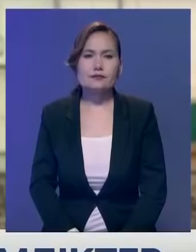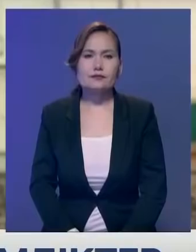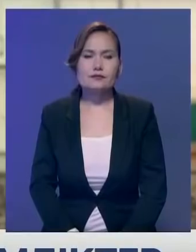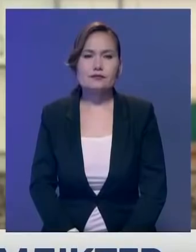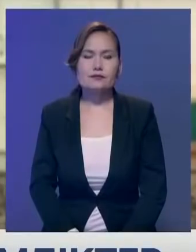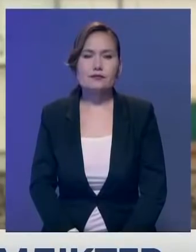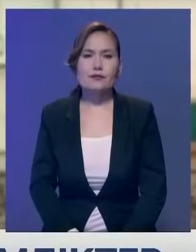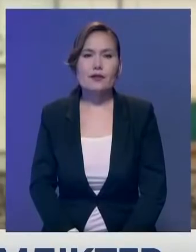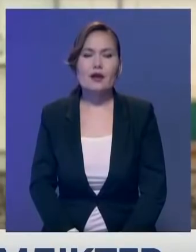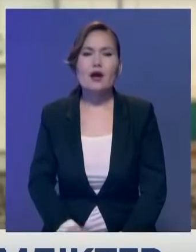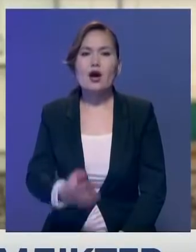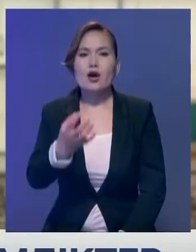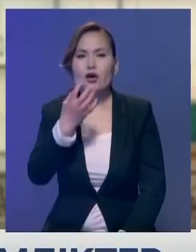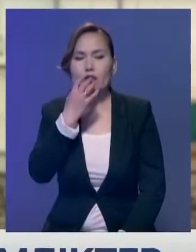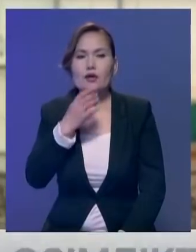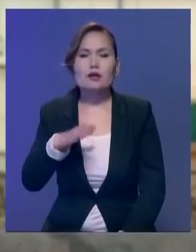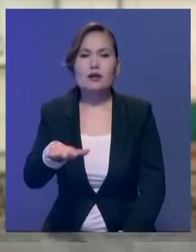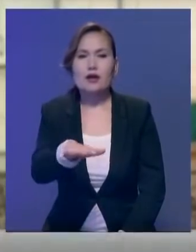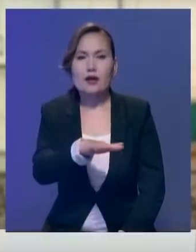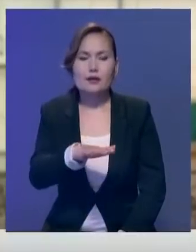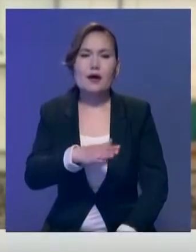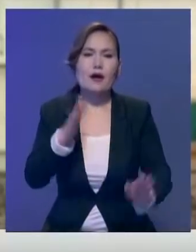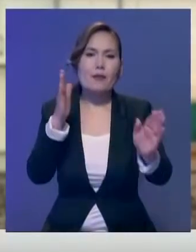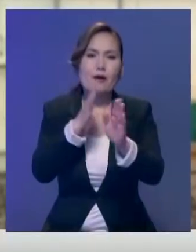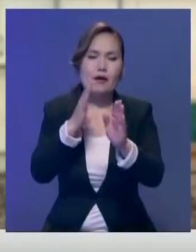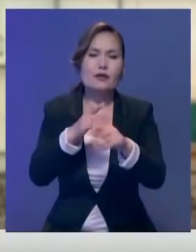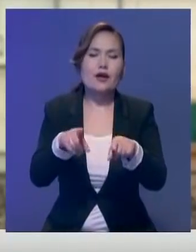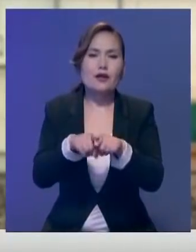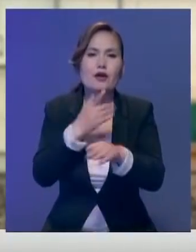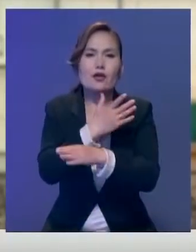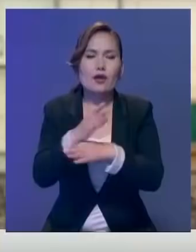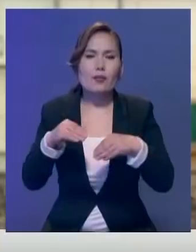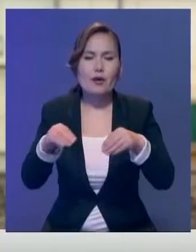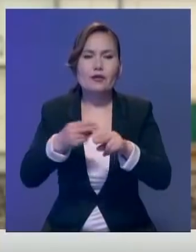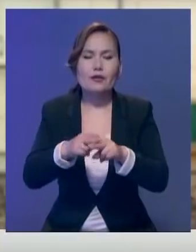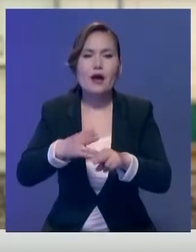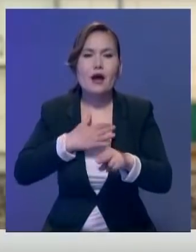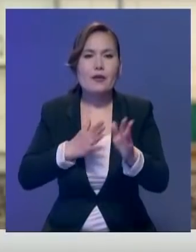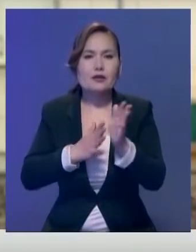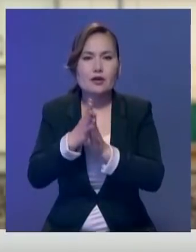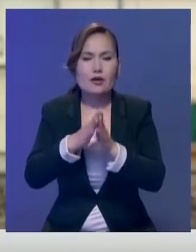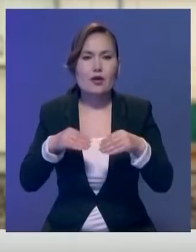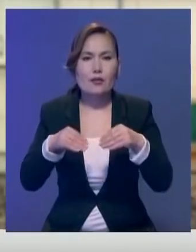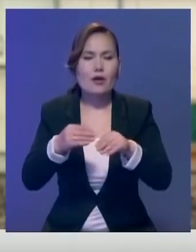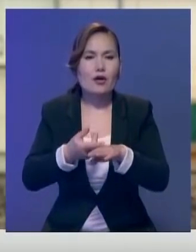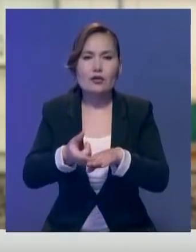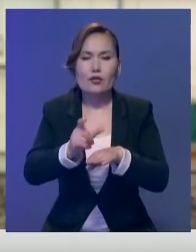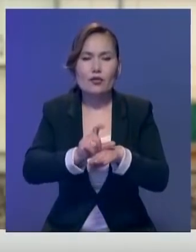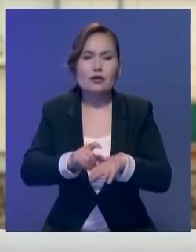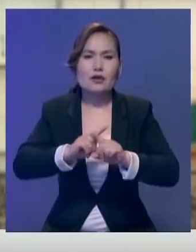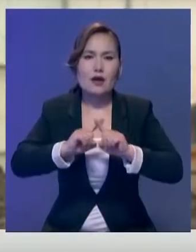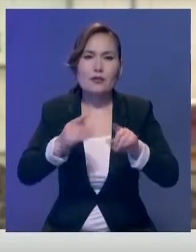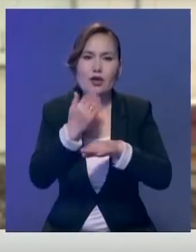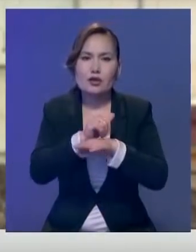Жылы жайымыздағы екпе ғаштарды ботаникалық сайы баққа береміз. Біз өсіретін өсімдіктердің көбі сиректігімен және